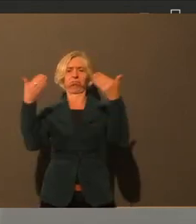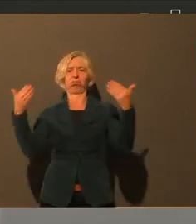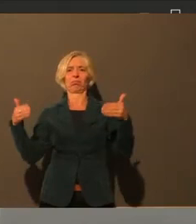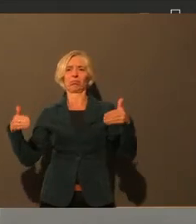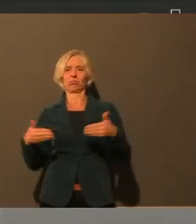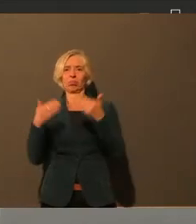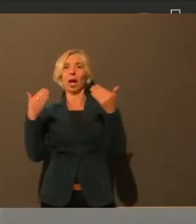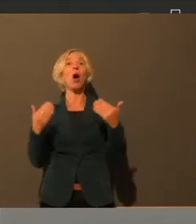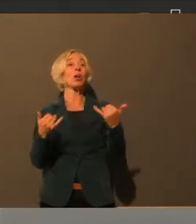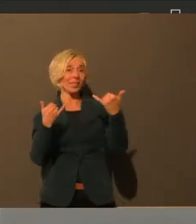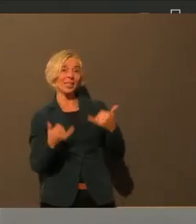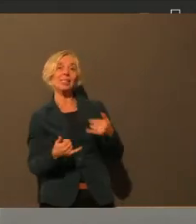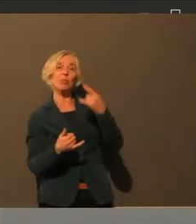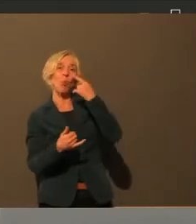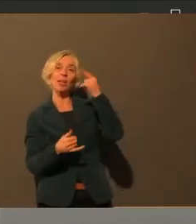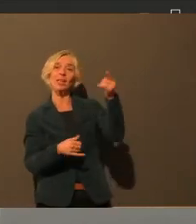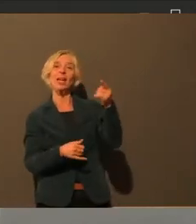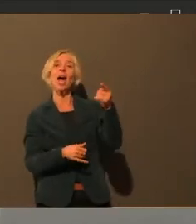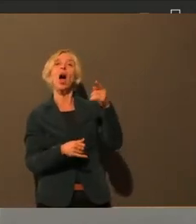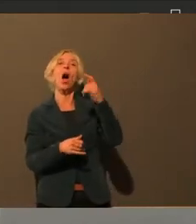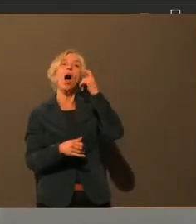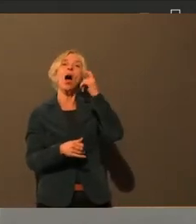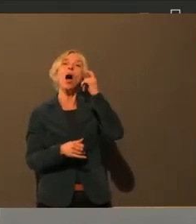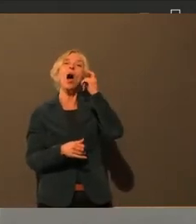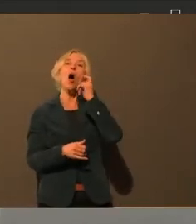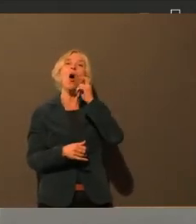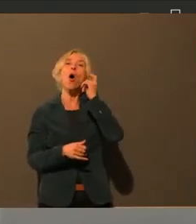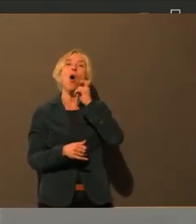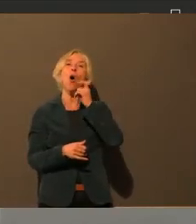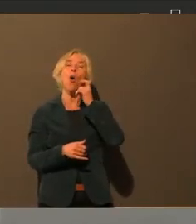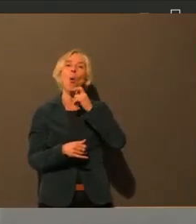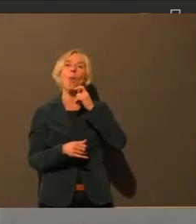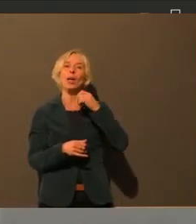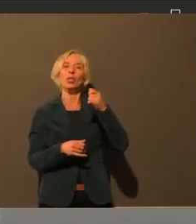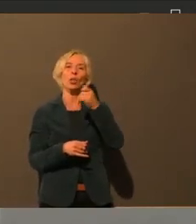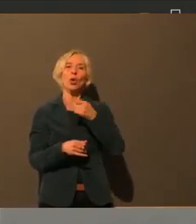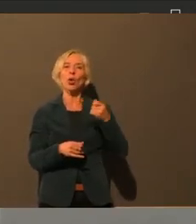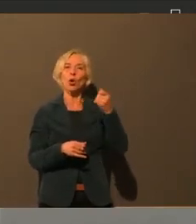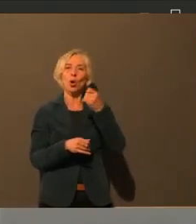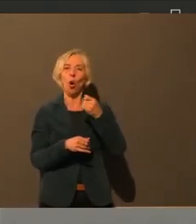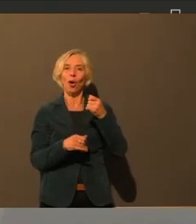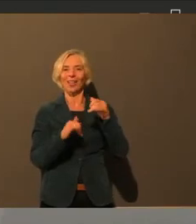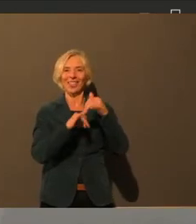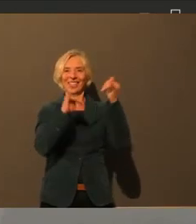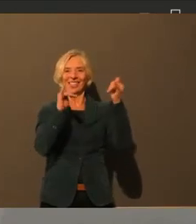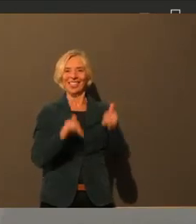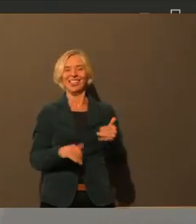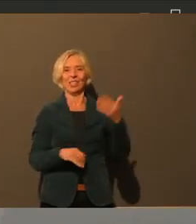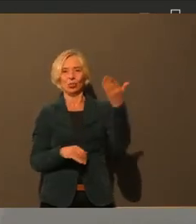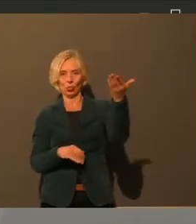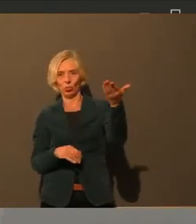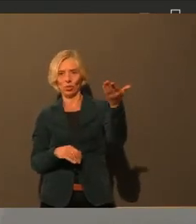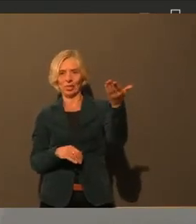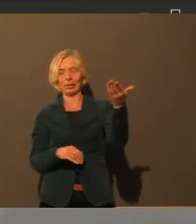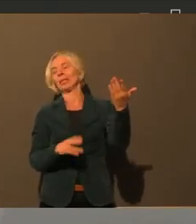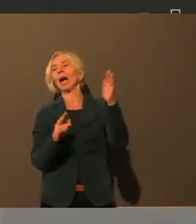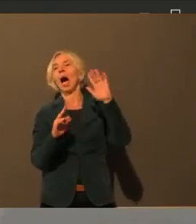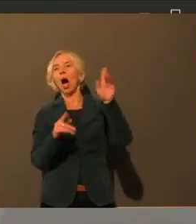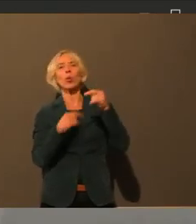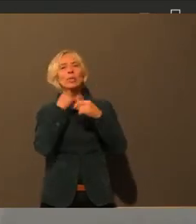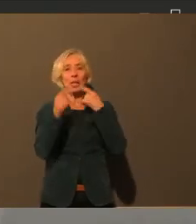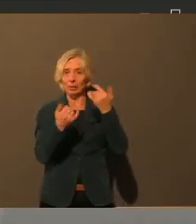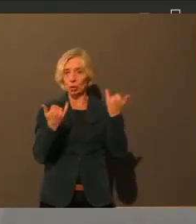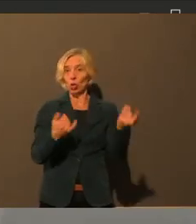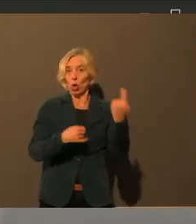für die Impfung anstehen, beispielsweise auch keine Corona-Tests vorher machen, bevor sie die Leute impfen. Also wenn man aus